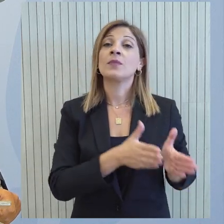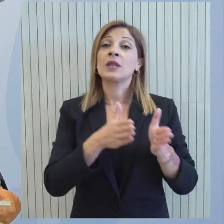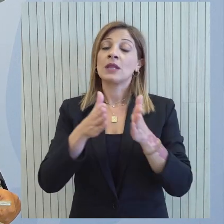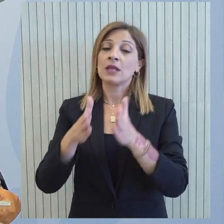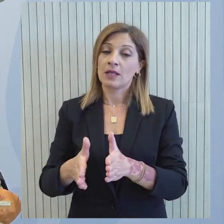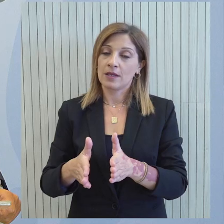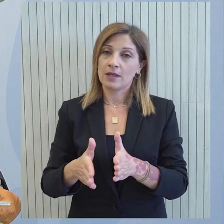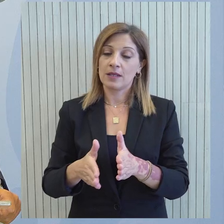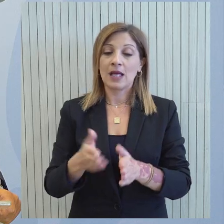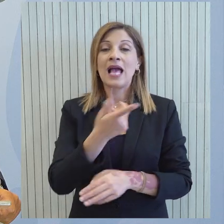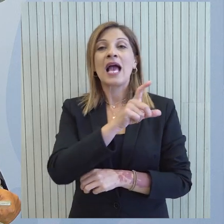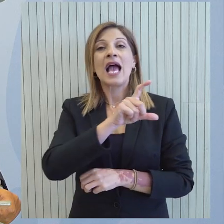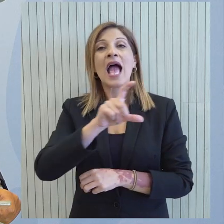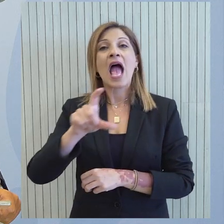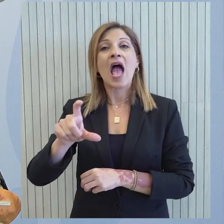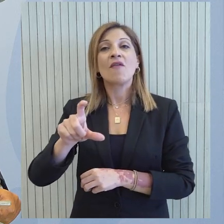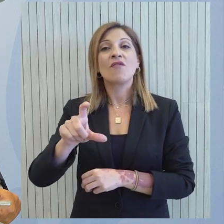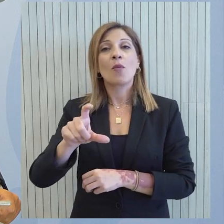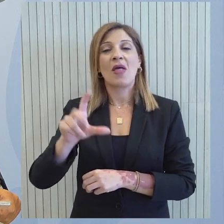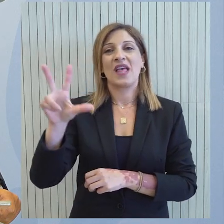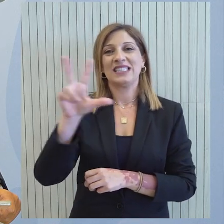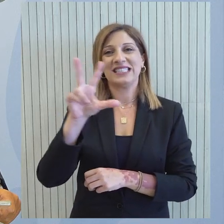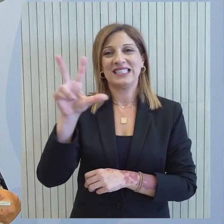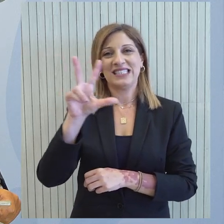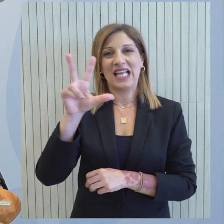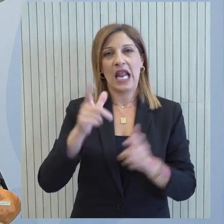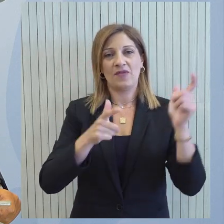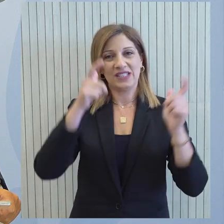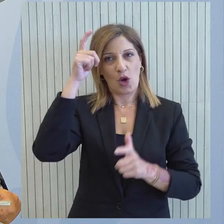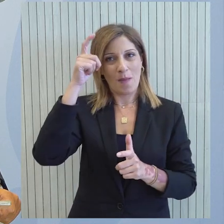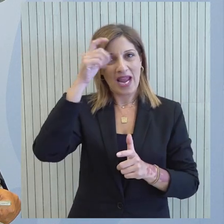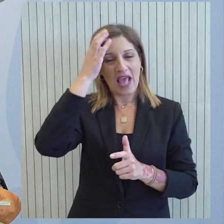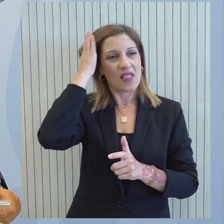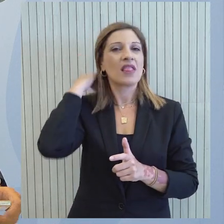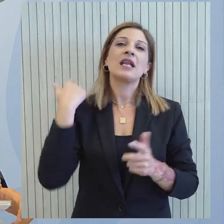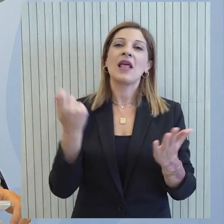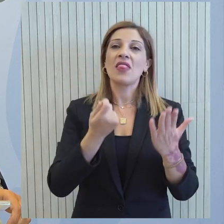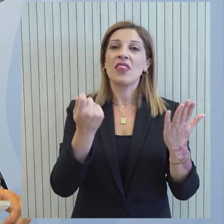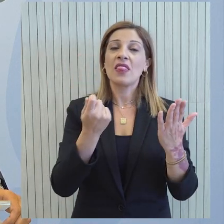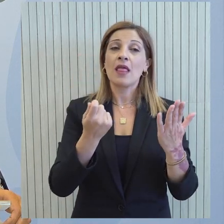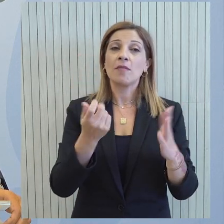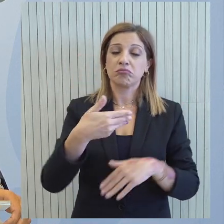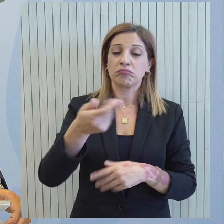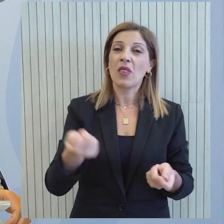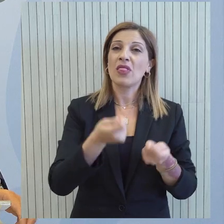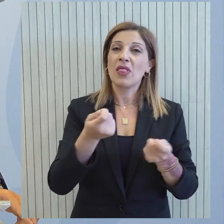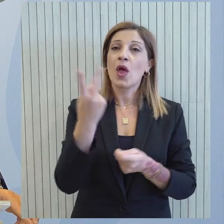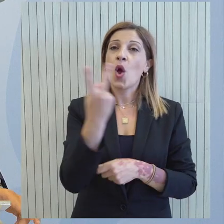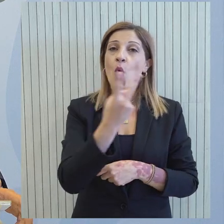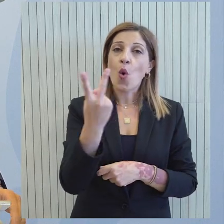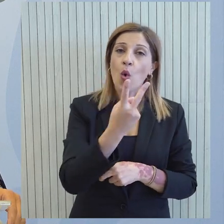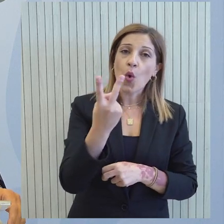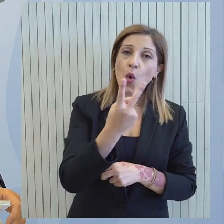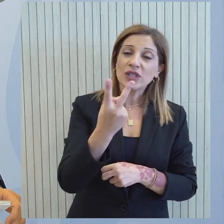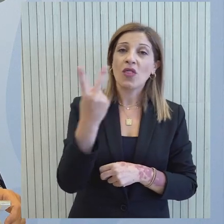Στο περιθώριο της εβδομάδας υψηλού επίπεδου της Γενικής Συνέλευσης των Ηνωμένων Ευθύνων που θα πραγματοποιηθεί στη Νέα Υόρκη την